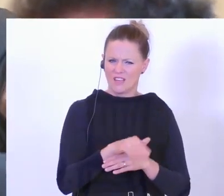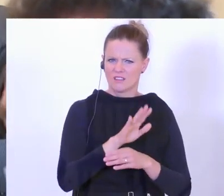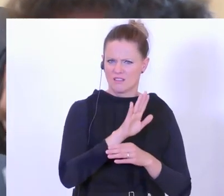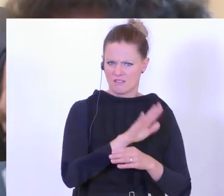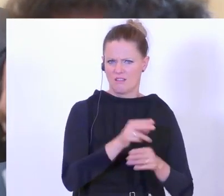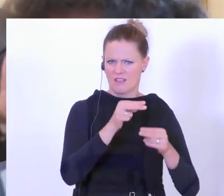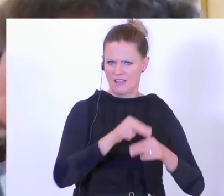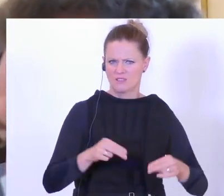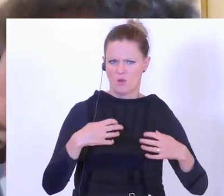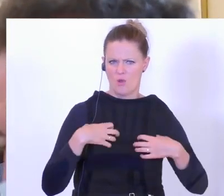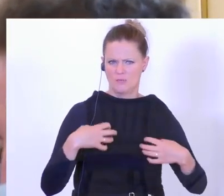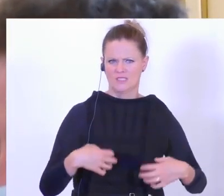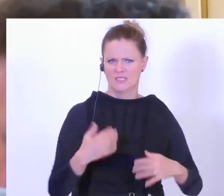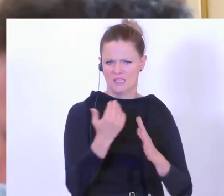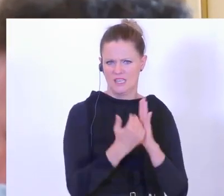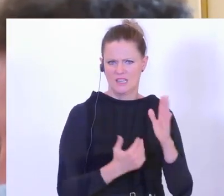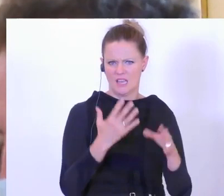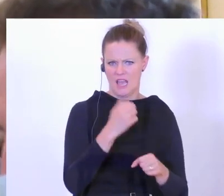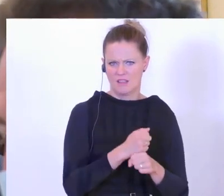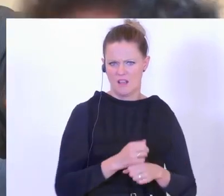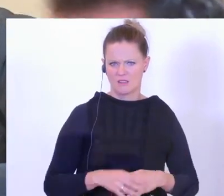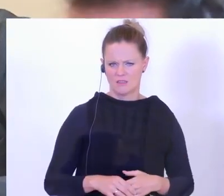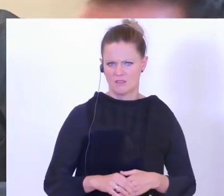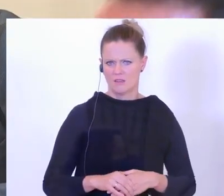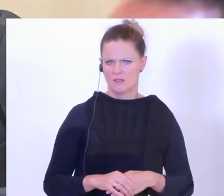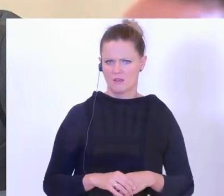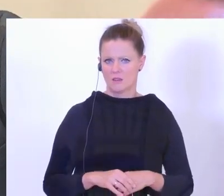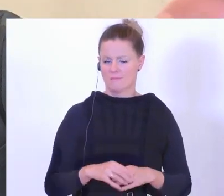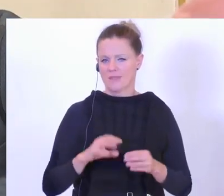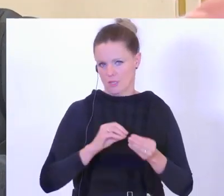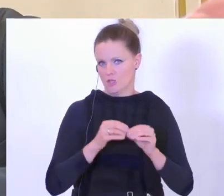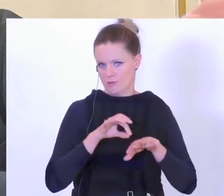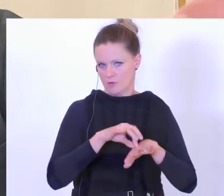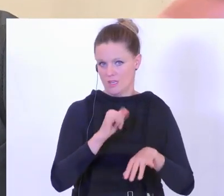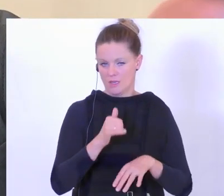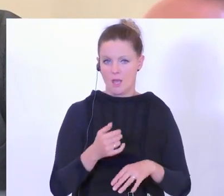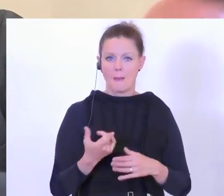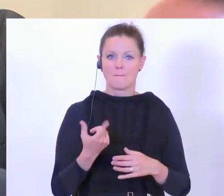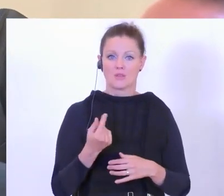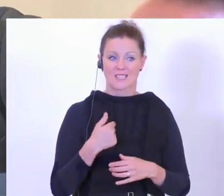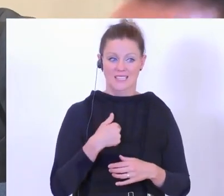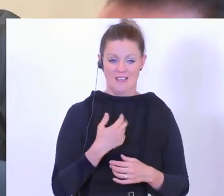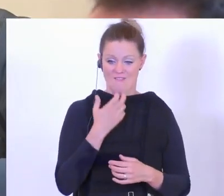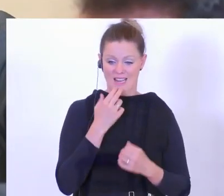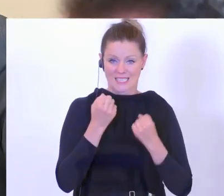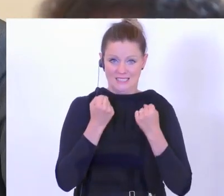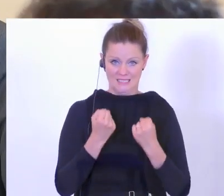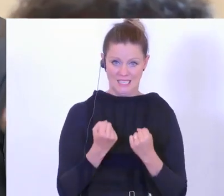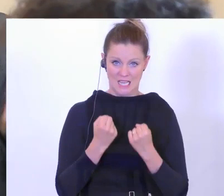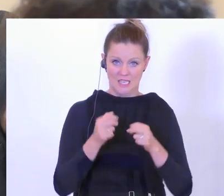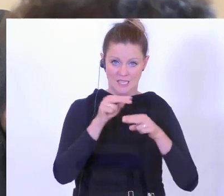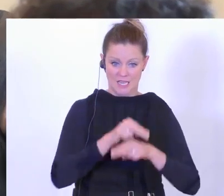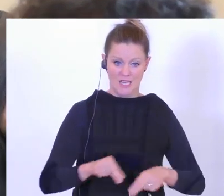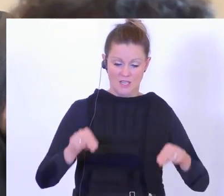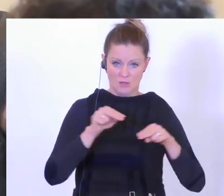für die Einhaltung der Regeln. Das heißt theoretisch, ich auf Nummer sicher gehen will als Restaurantinhaber,